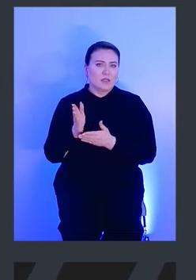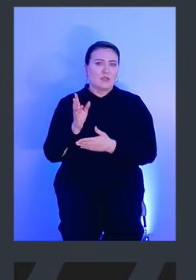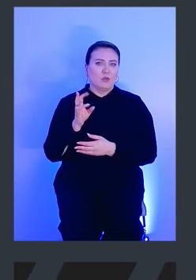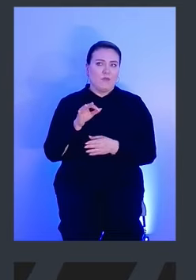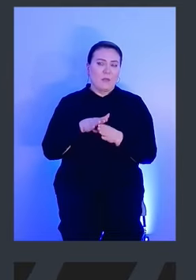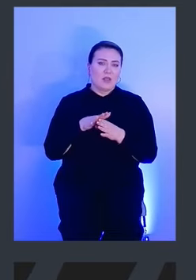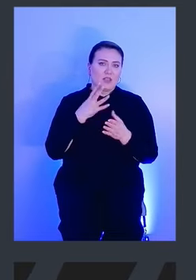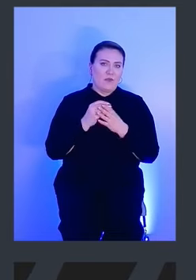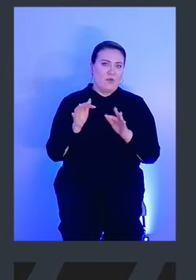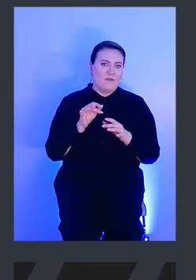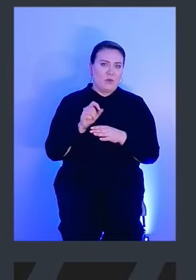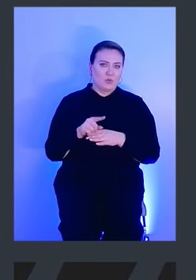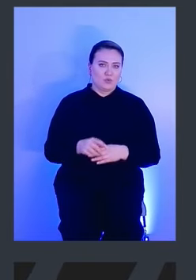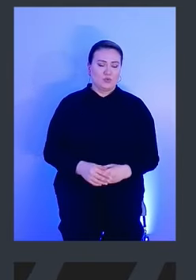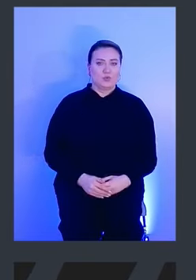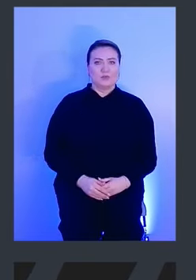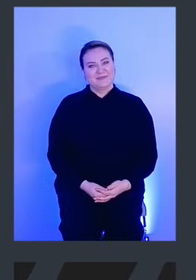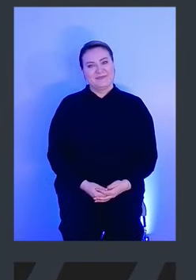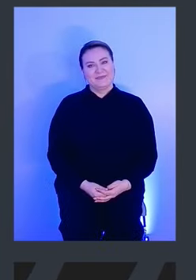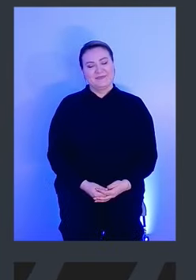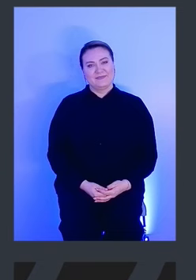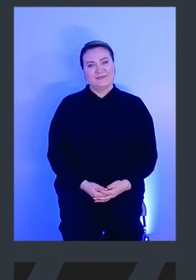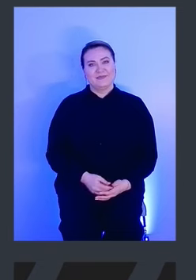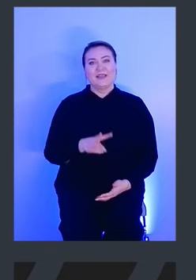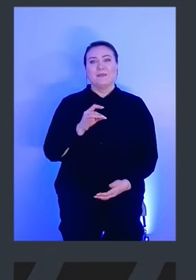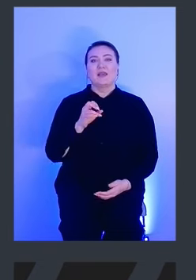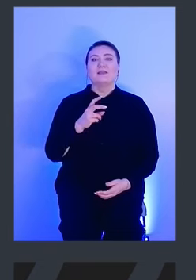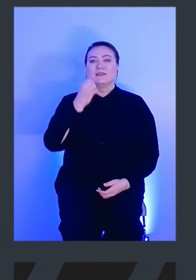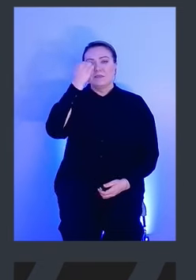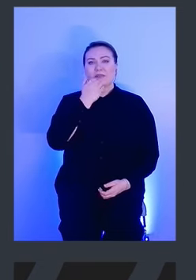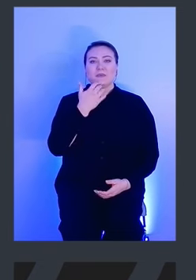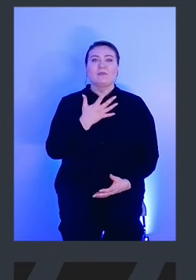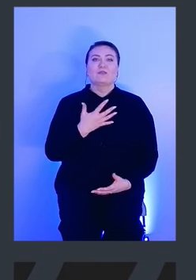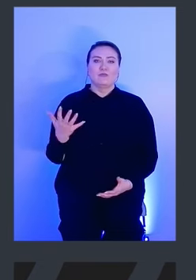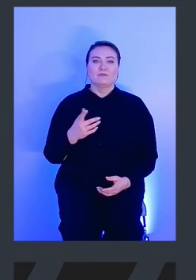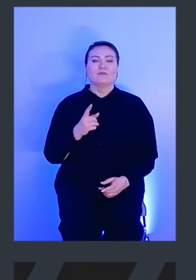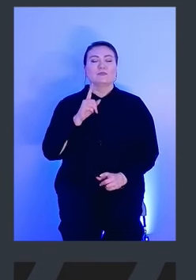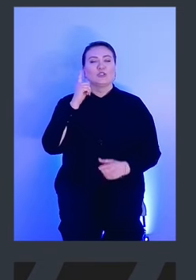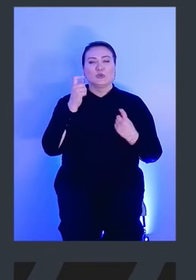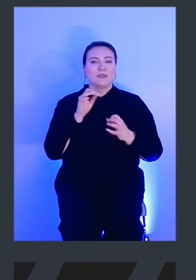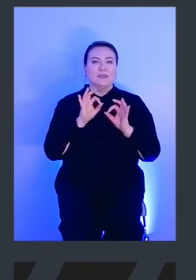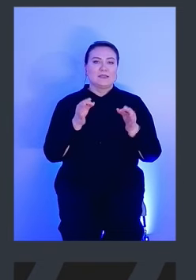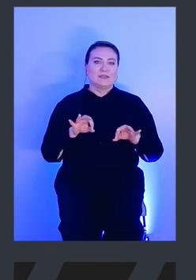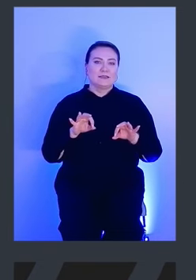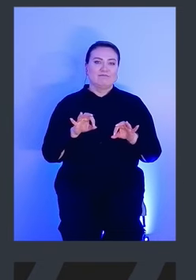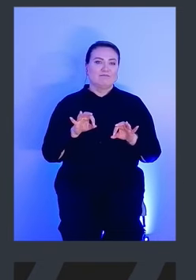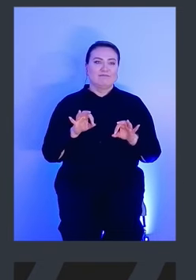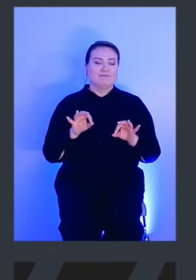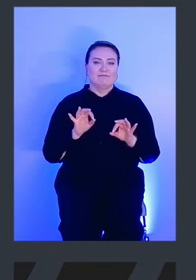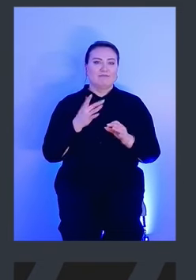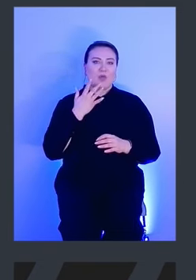выполняет свою функцию. Спасибо. Миш, спасибо тебе огромное. Суперинтересный доклад. Коллеги,